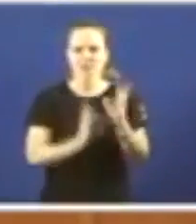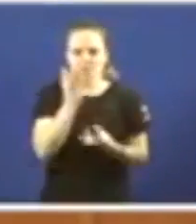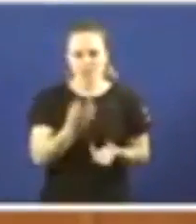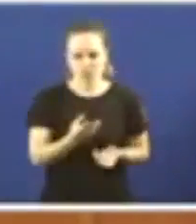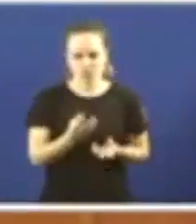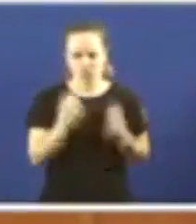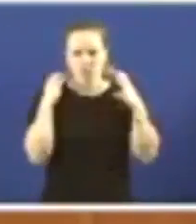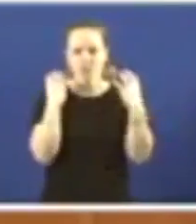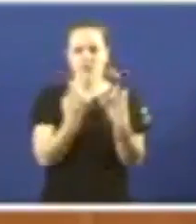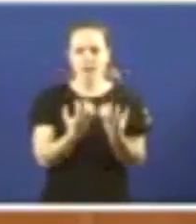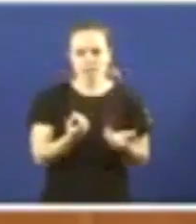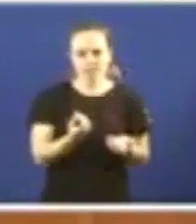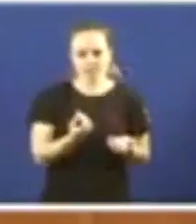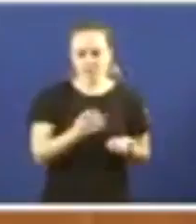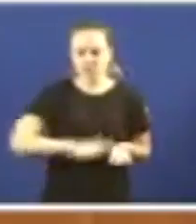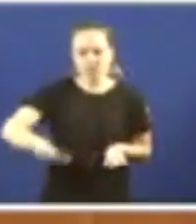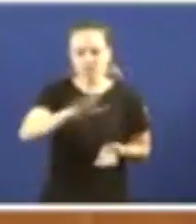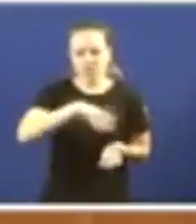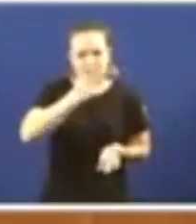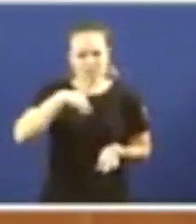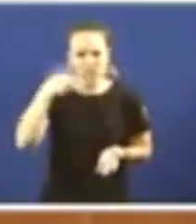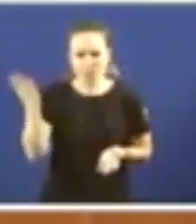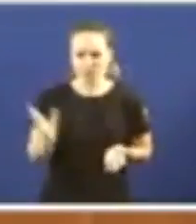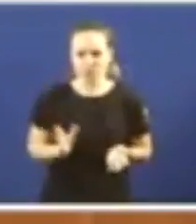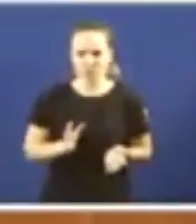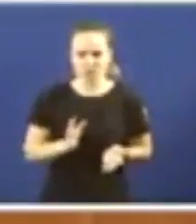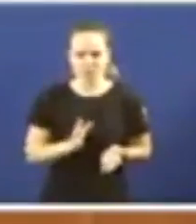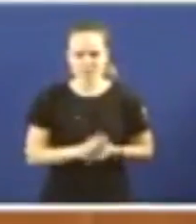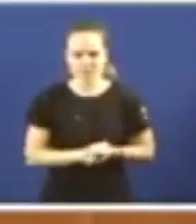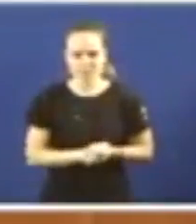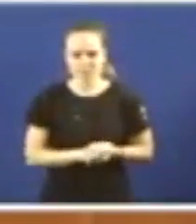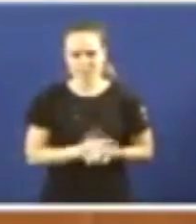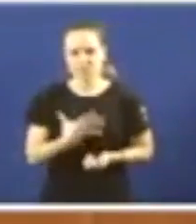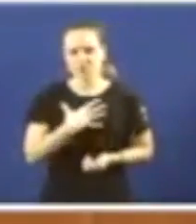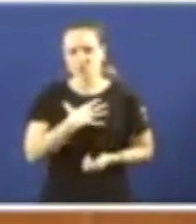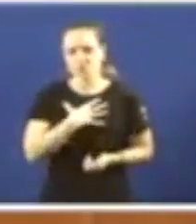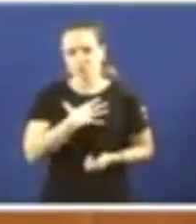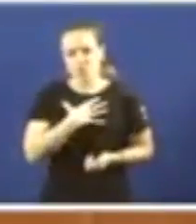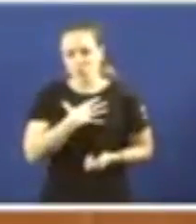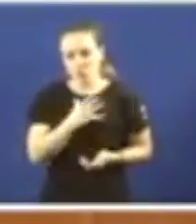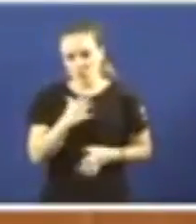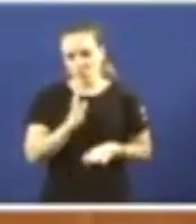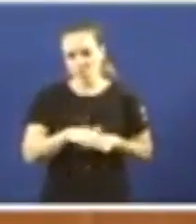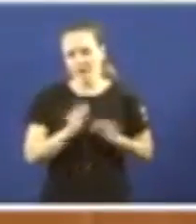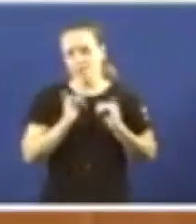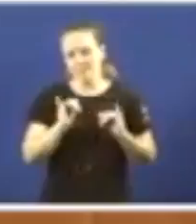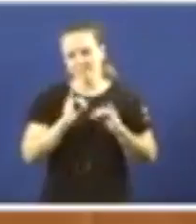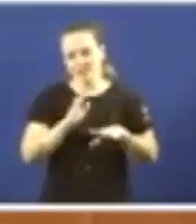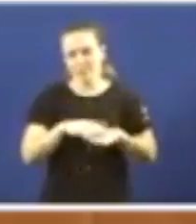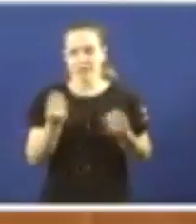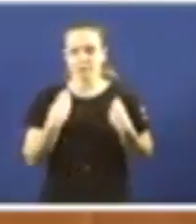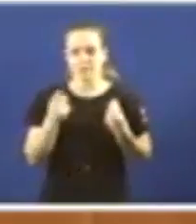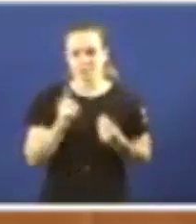Cervantes, un sitio ideal, seguramente mellor para pasear que para vivir. E digo,